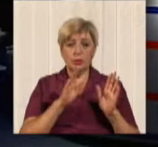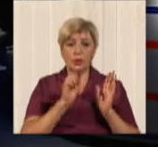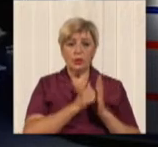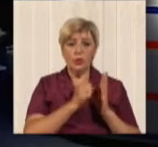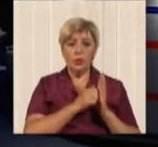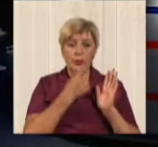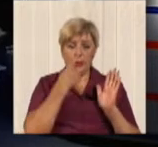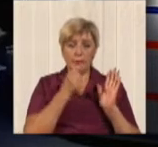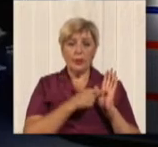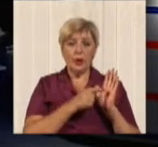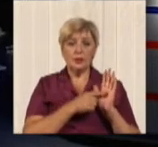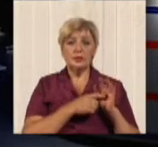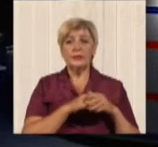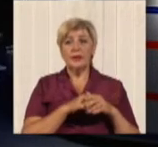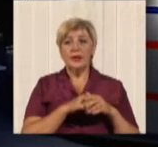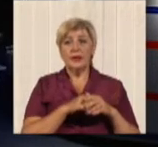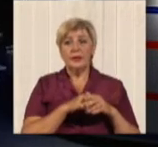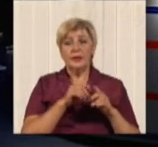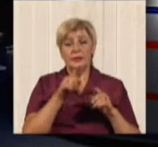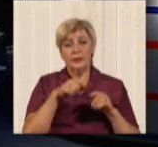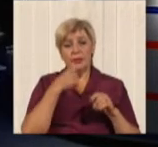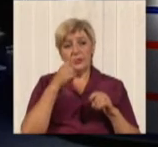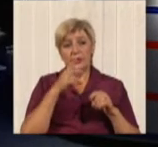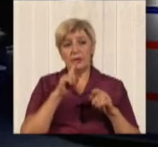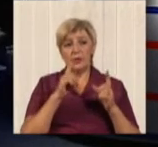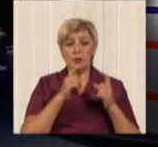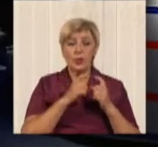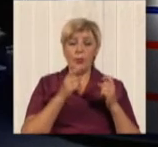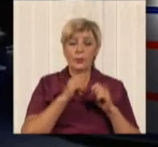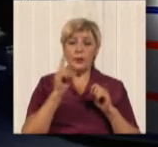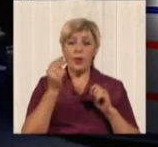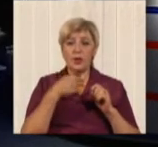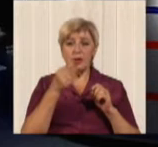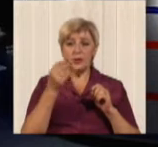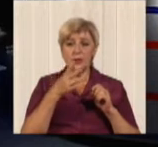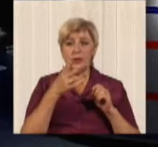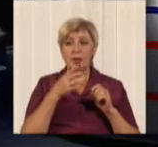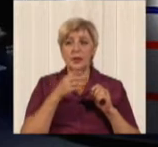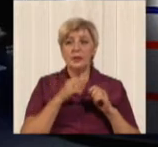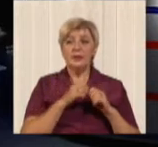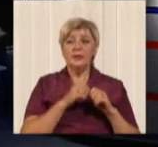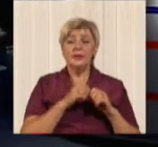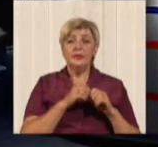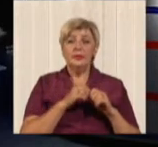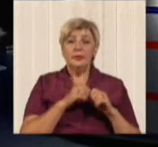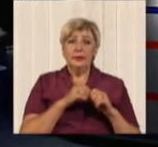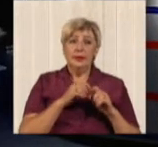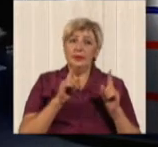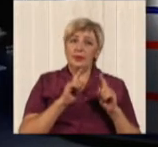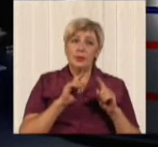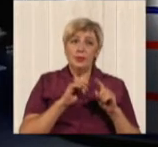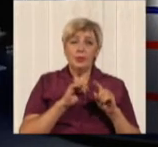говорили про проїзні ще за кадром, так, що не все так яскраво, як нам малюється КП міський